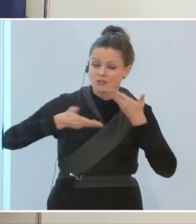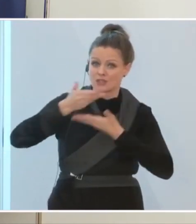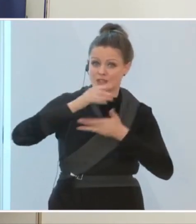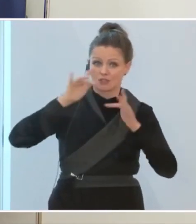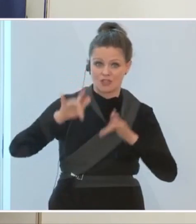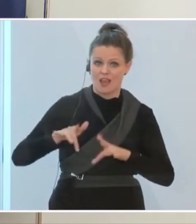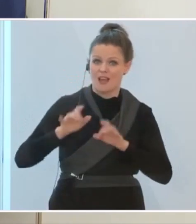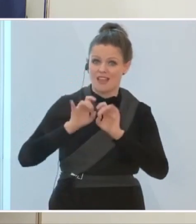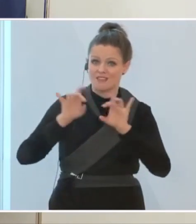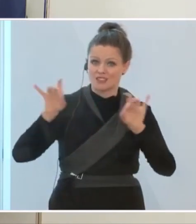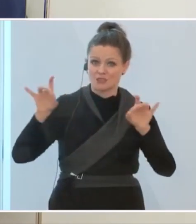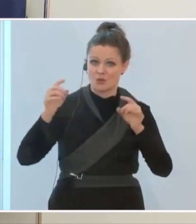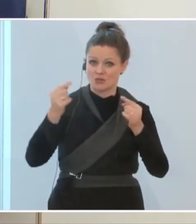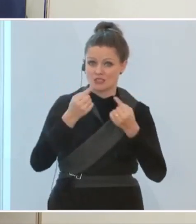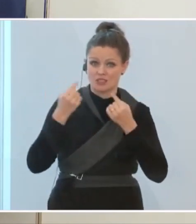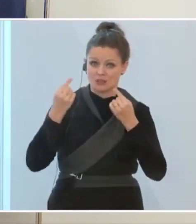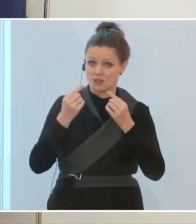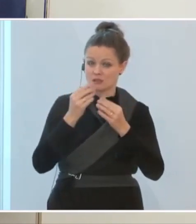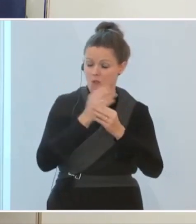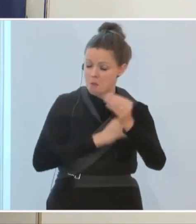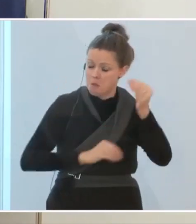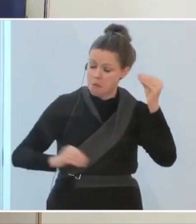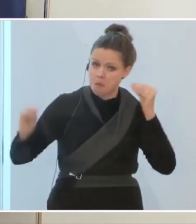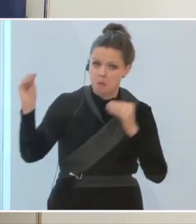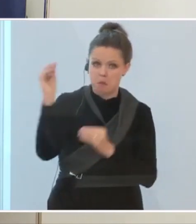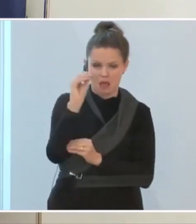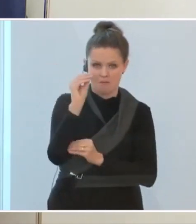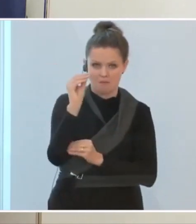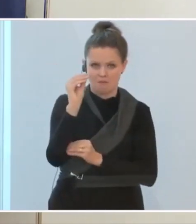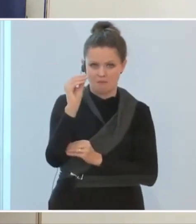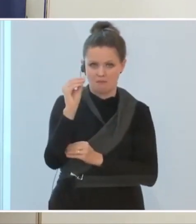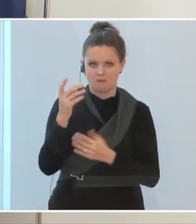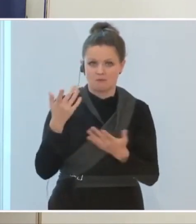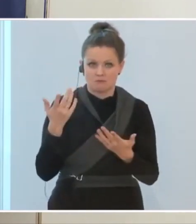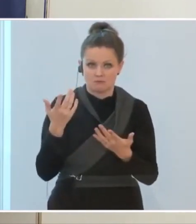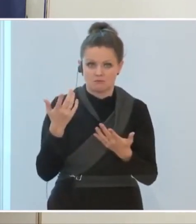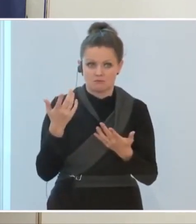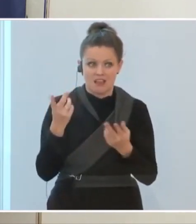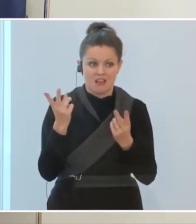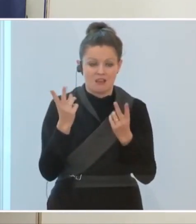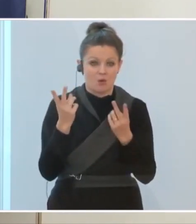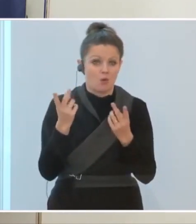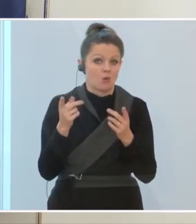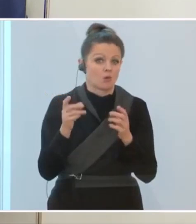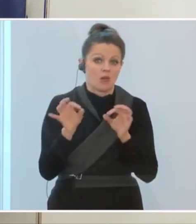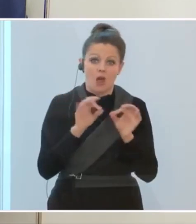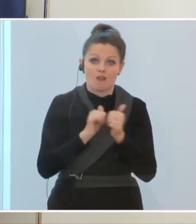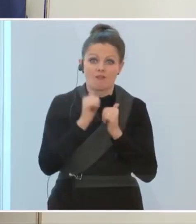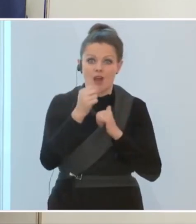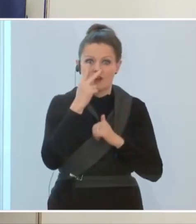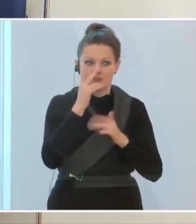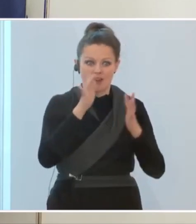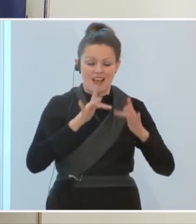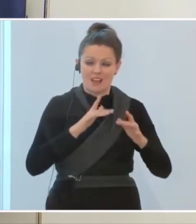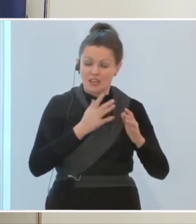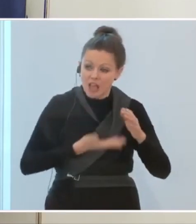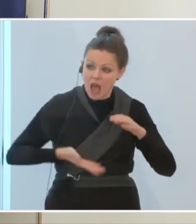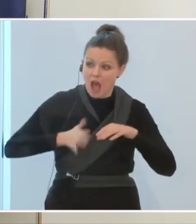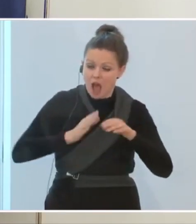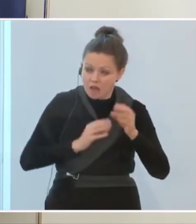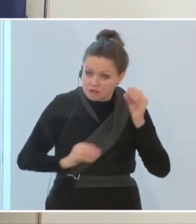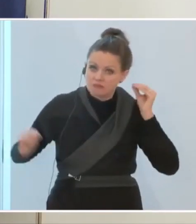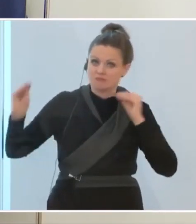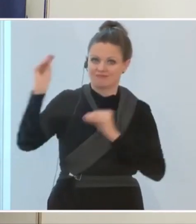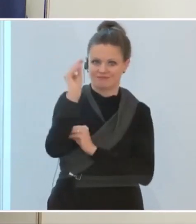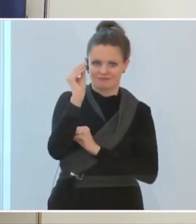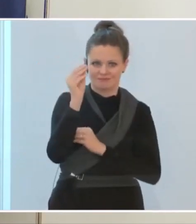das Infektionsgeschehen höher ist als bei uns oder zu Weihnachten aller Voraussicht nach viel höher sein wird als bei uns. Das